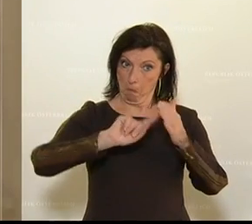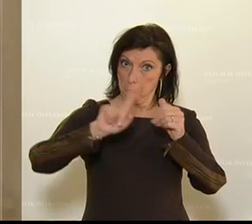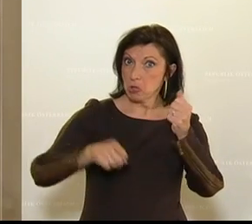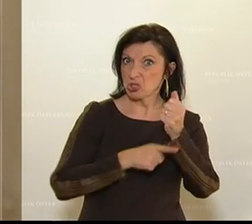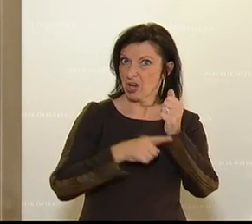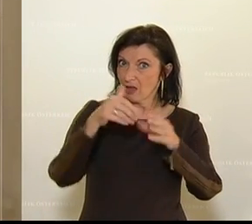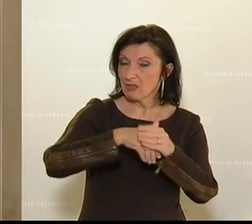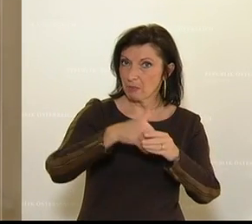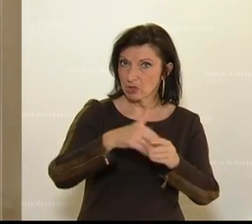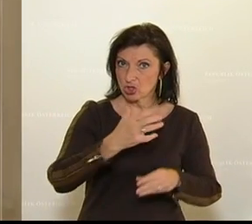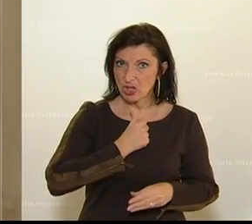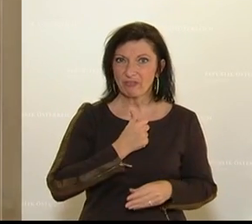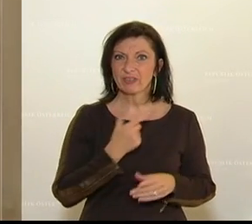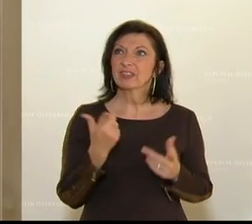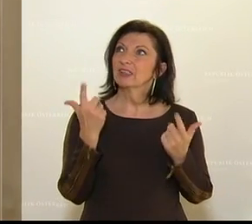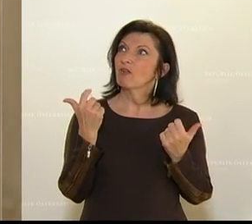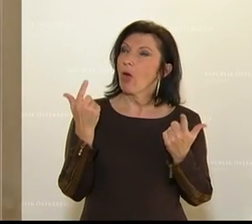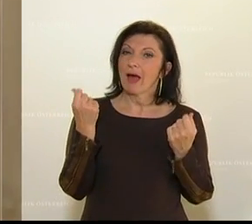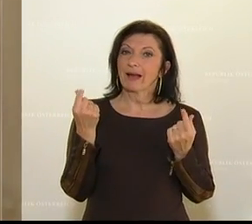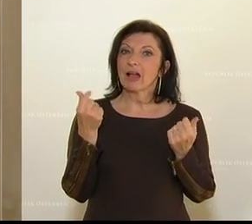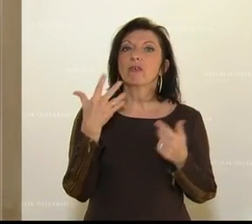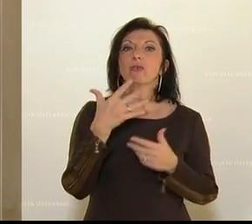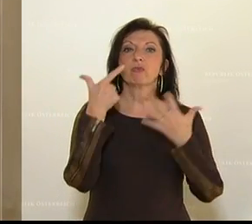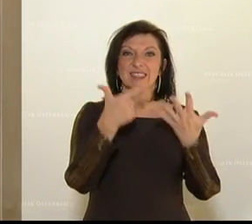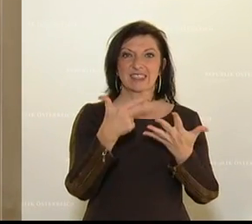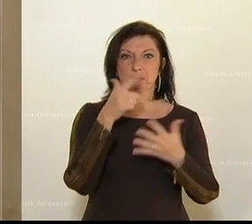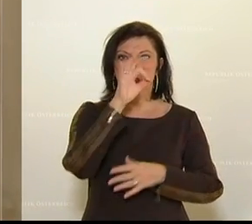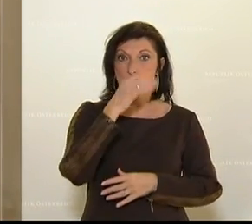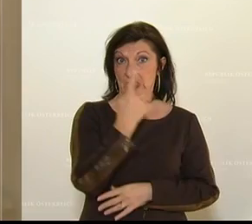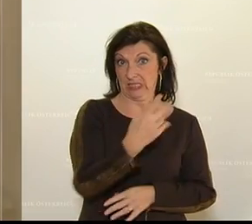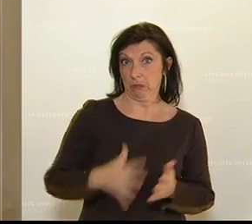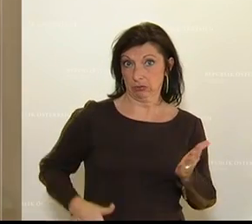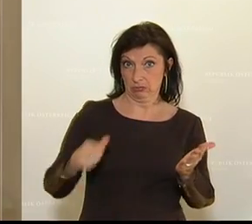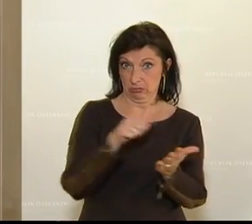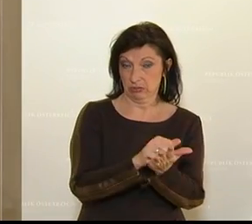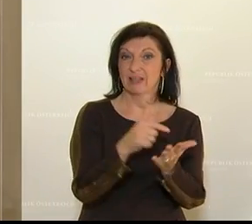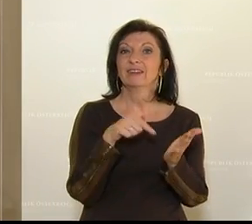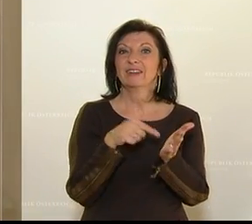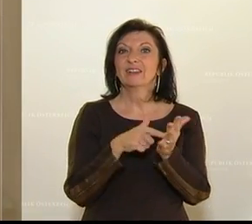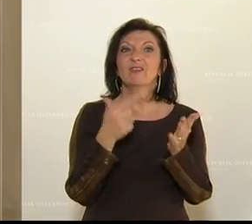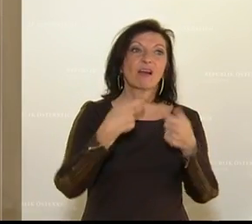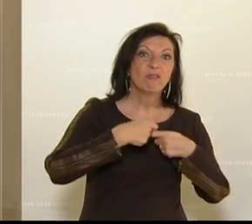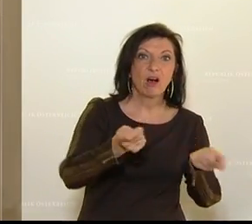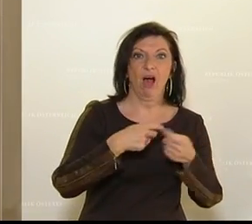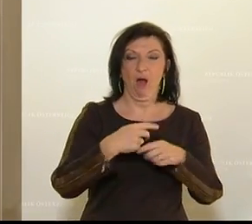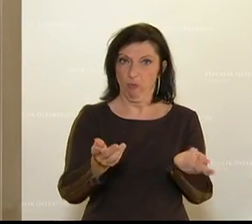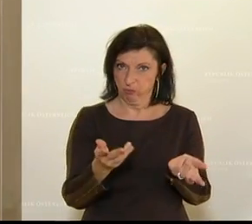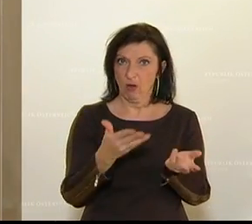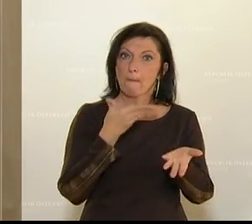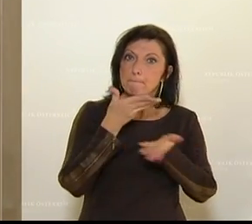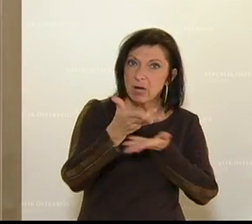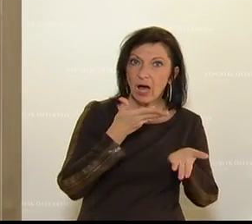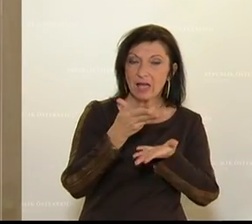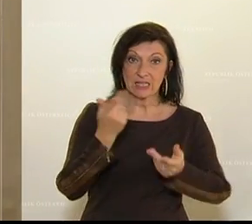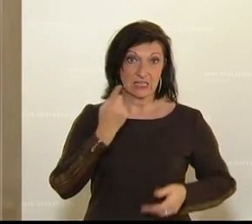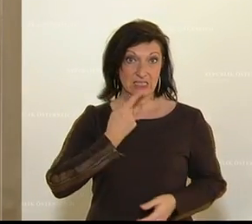Seine Finanzierung beschreitet der VKI zu 75 Prozent aus eigenen Mitteln. Durch den Verkauf sind er Druckwerte und durch Beratungen. Auch ich